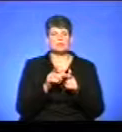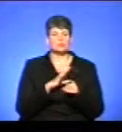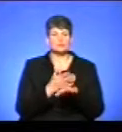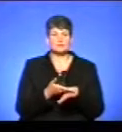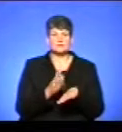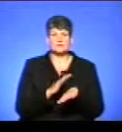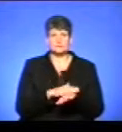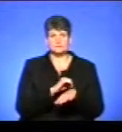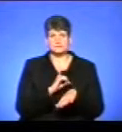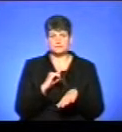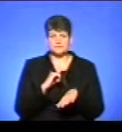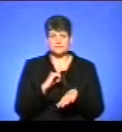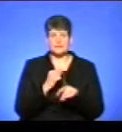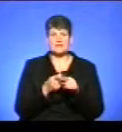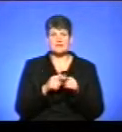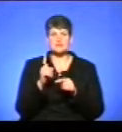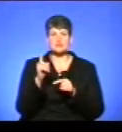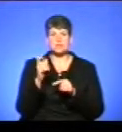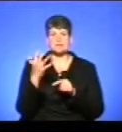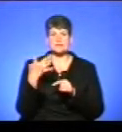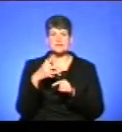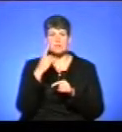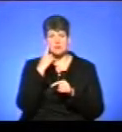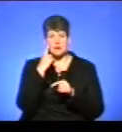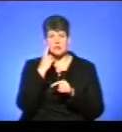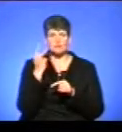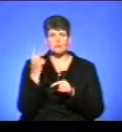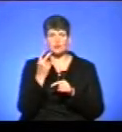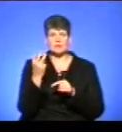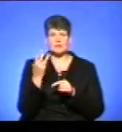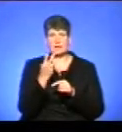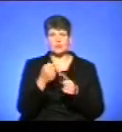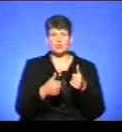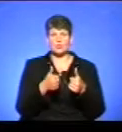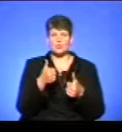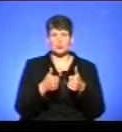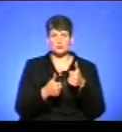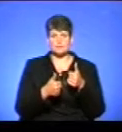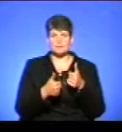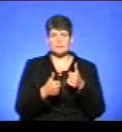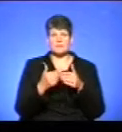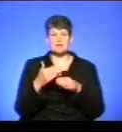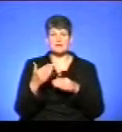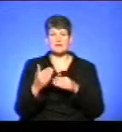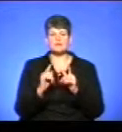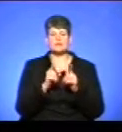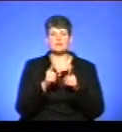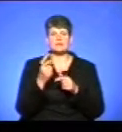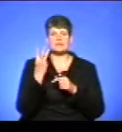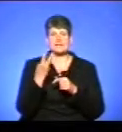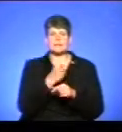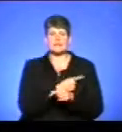болючіше питання – це 150 балів. З 2 та 3 конкурсних предметів для вступу на 3 медичні